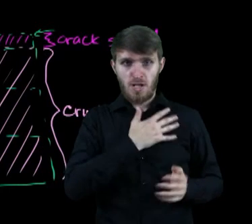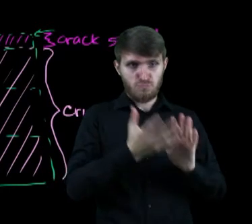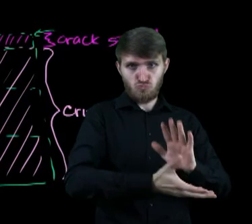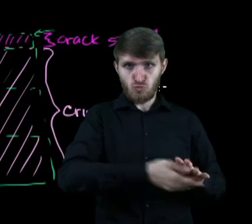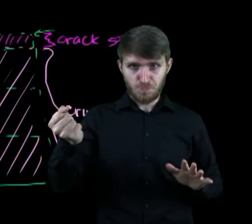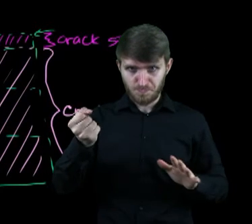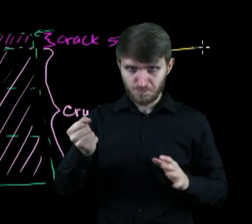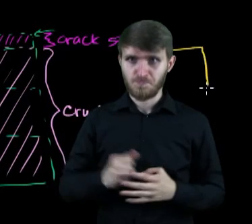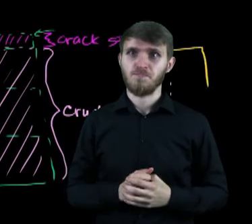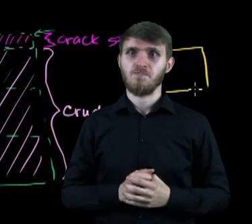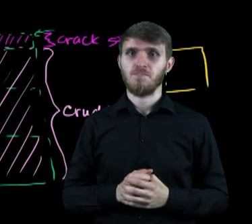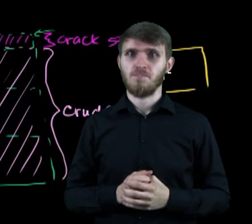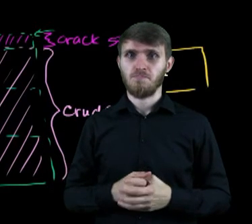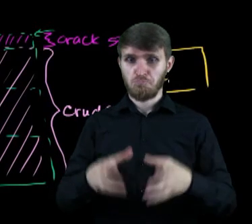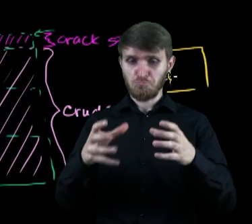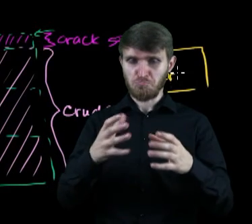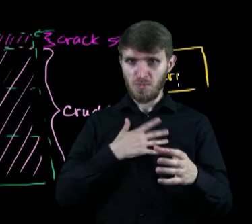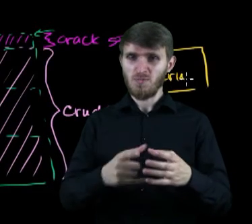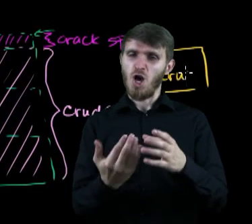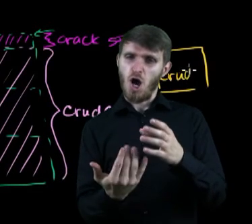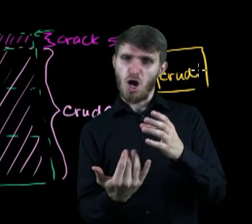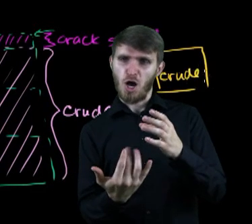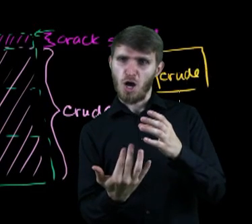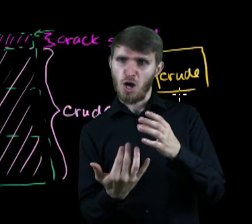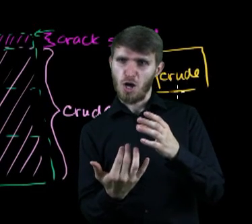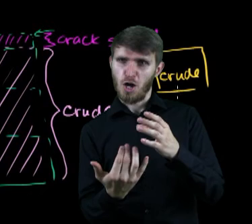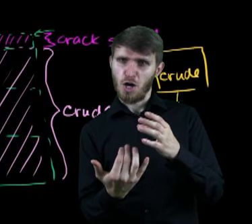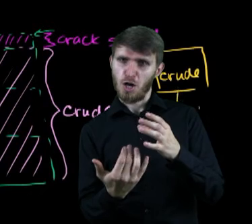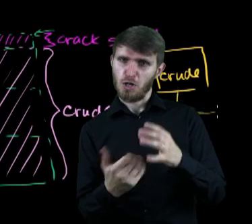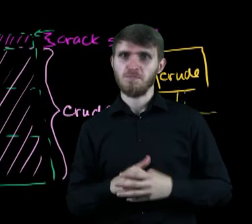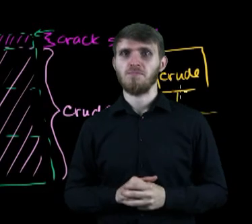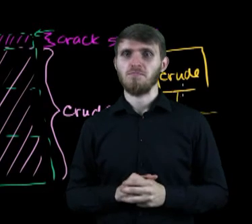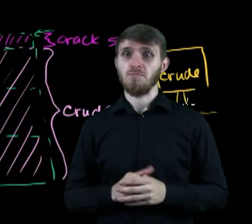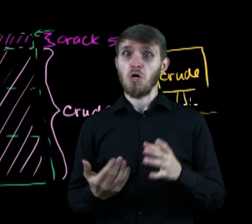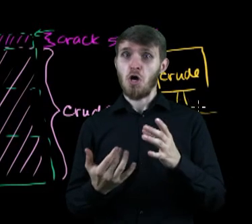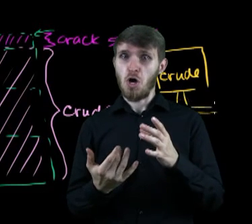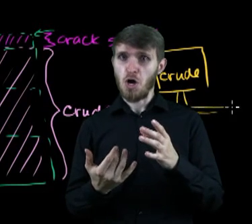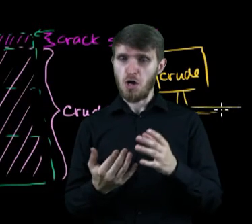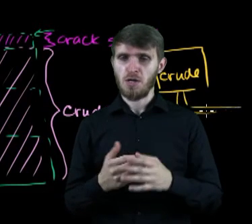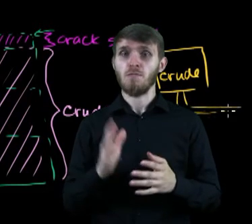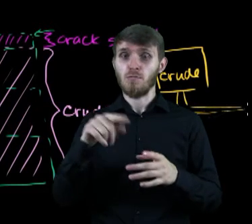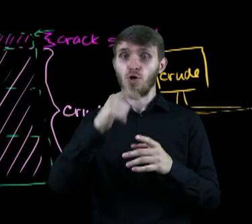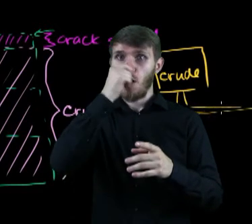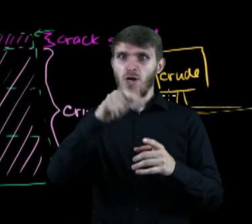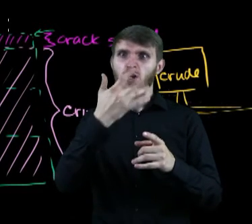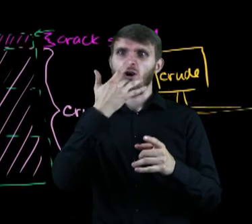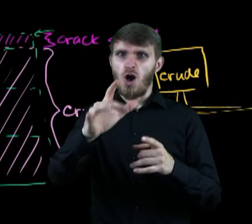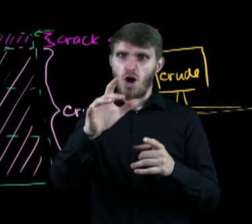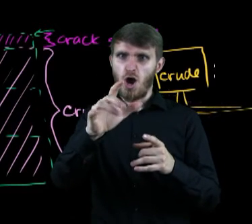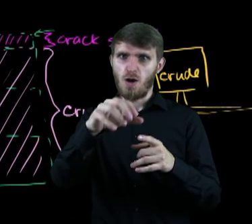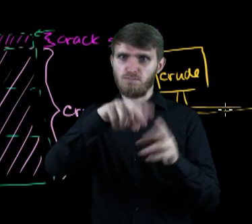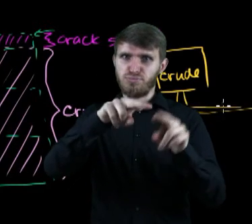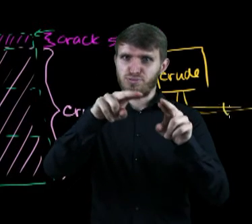proste. Bierze się ropę naftową i podgrzewa się ją… I podgrzewa się